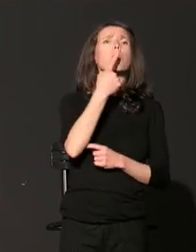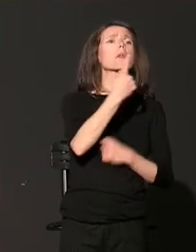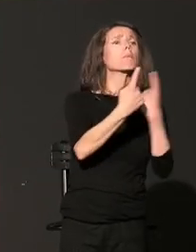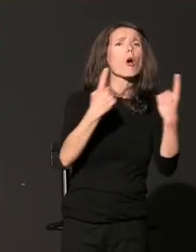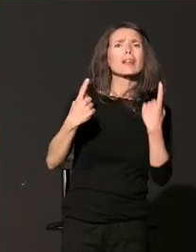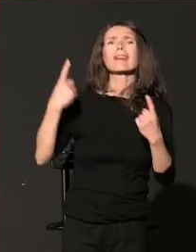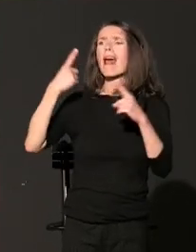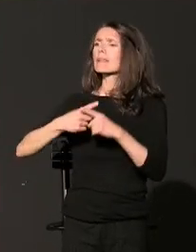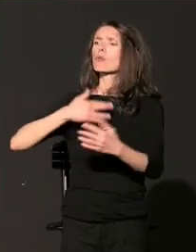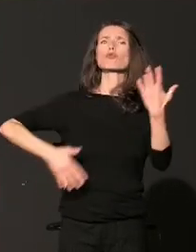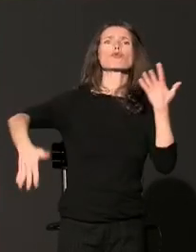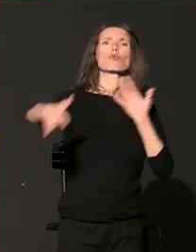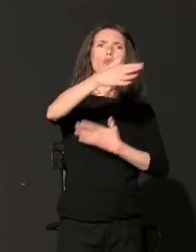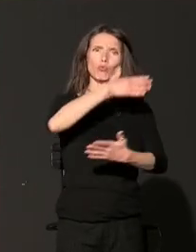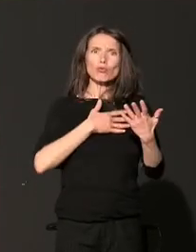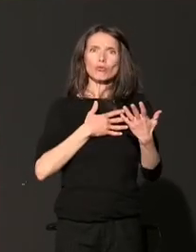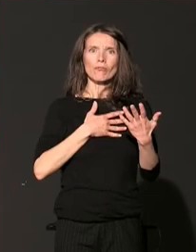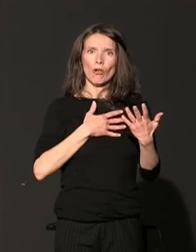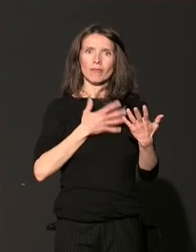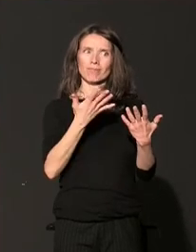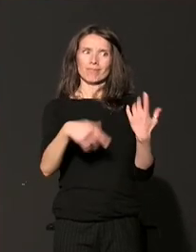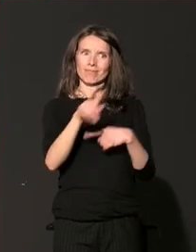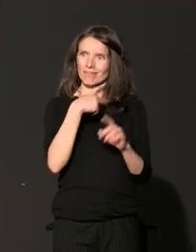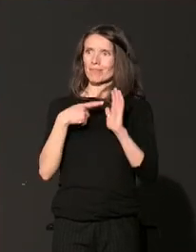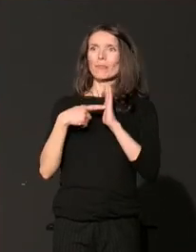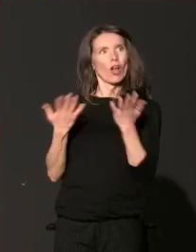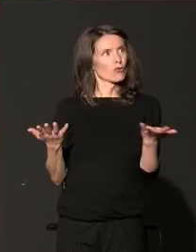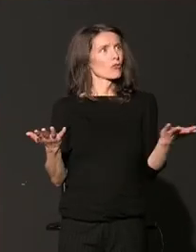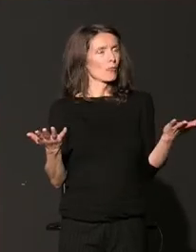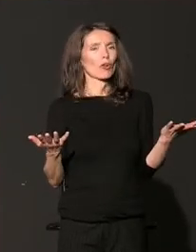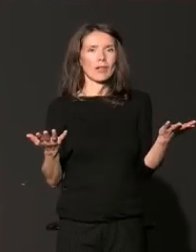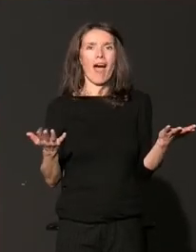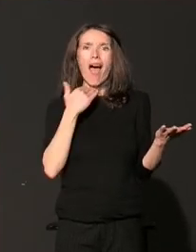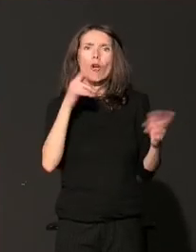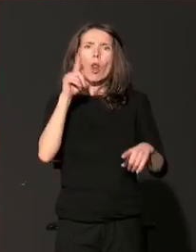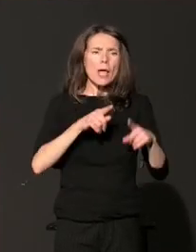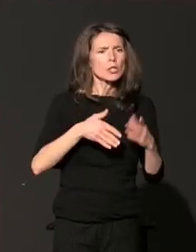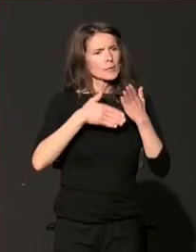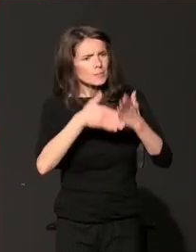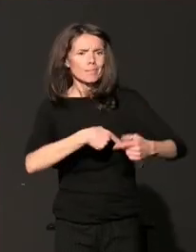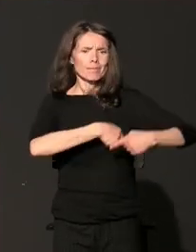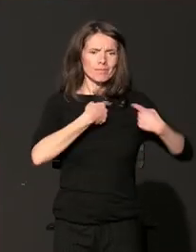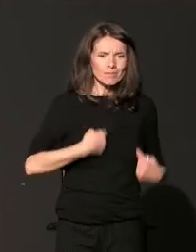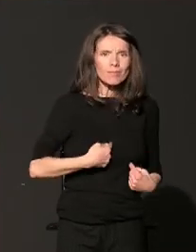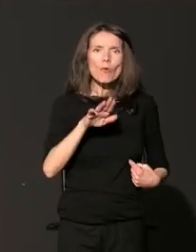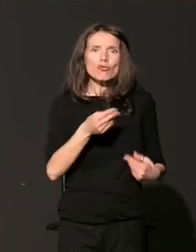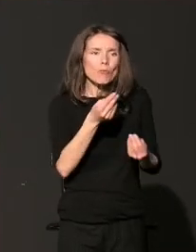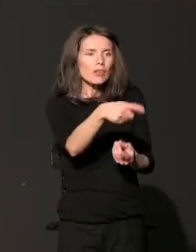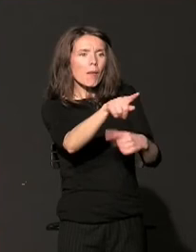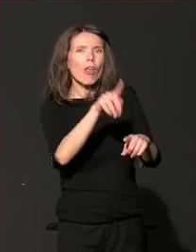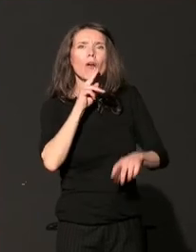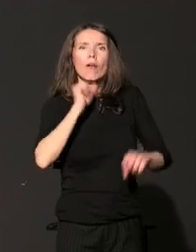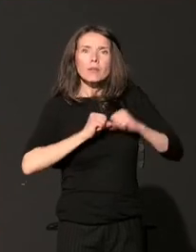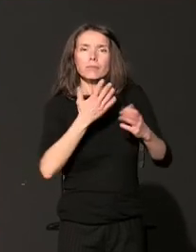pokazujemo kako humana dela nekome mogu učiniti život lakšim. Zahvaljujući zalaganjem